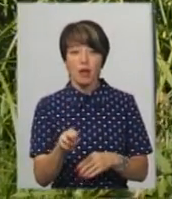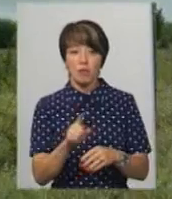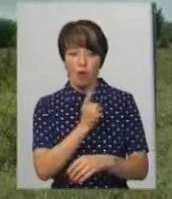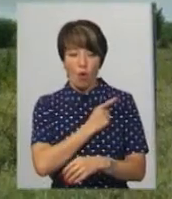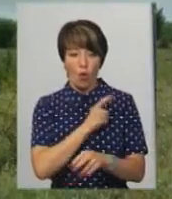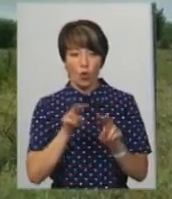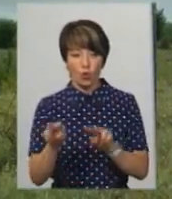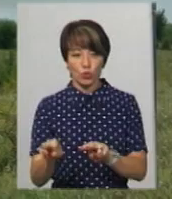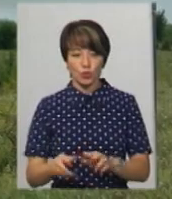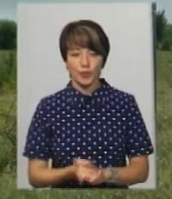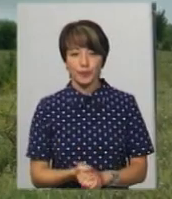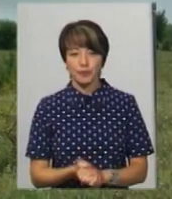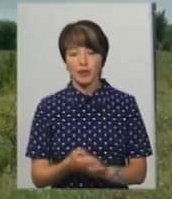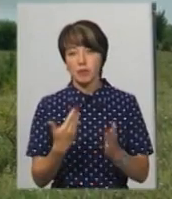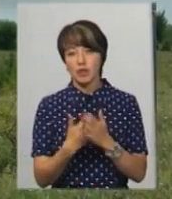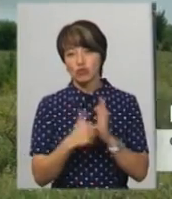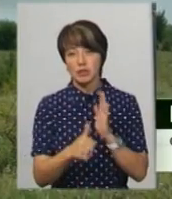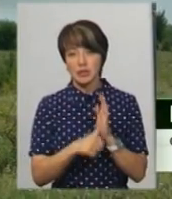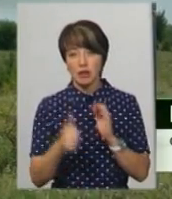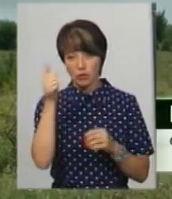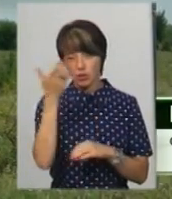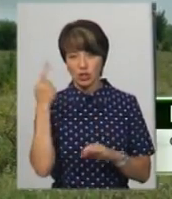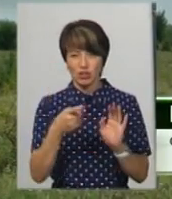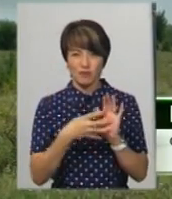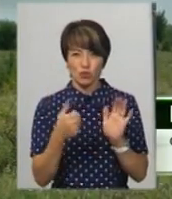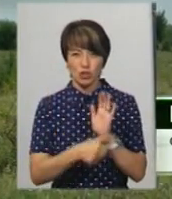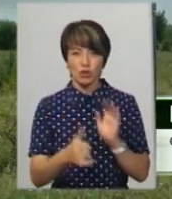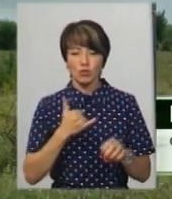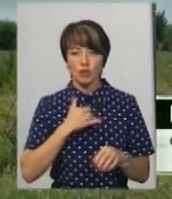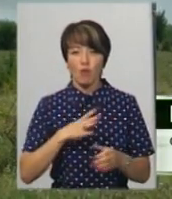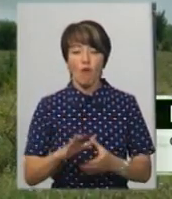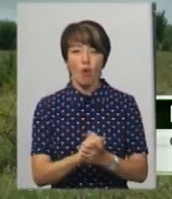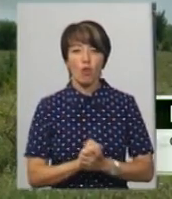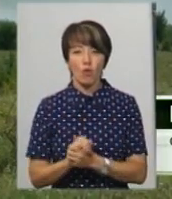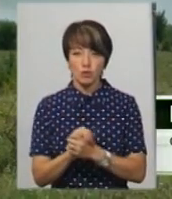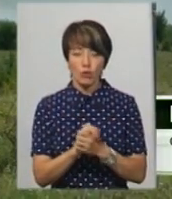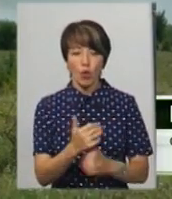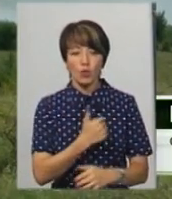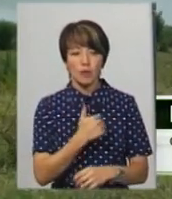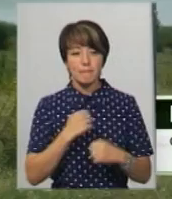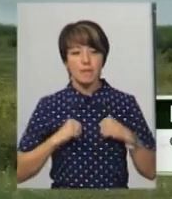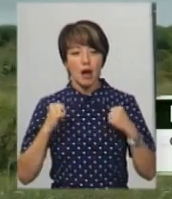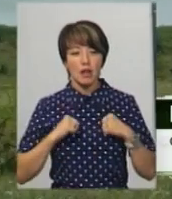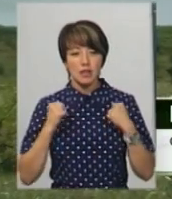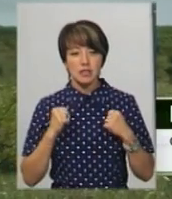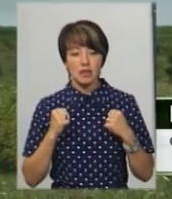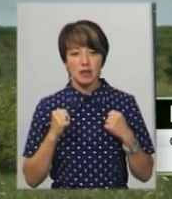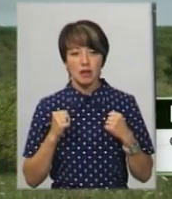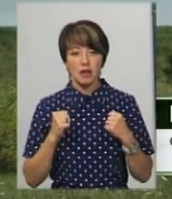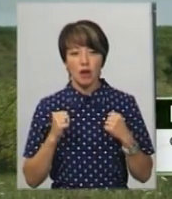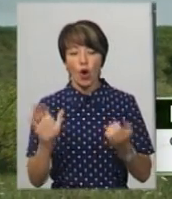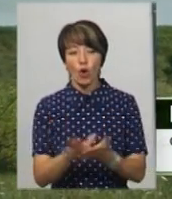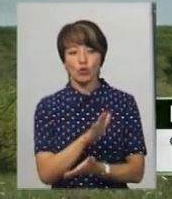охороною. Десь в роках 60-х ще в нас існував колгосп горку, хотіли, намагалися випустити,